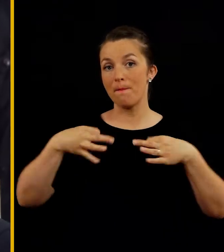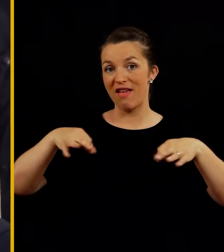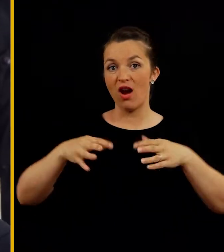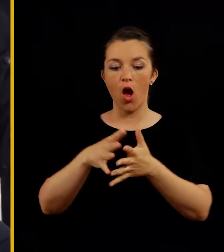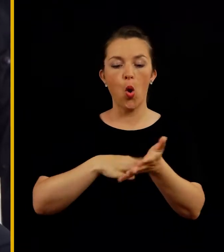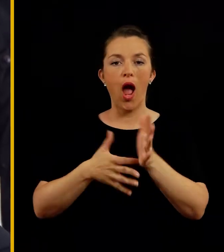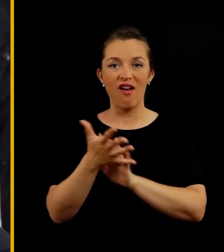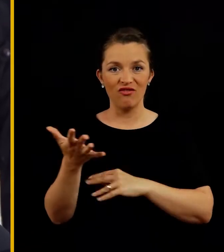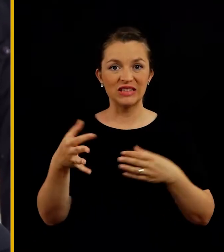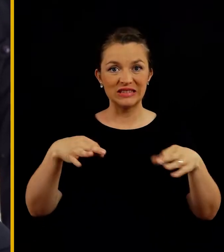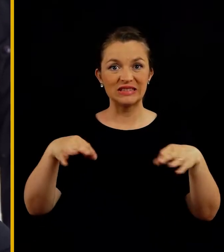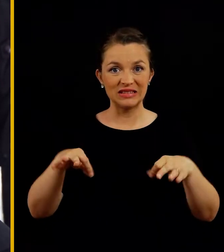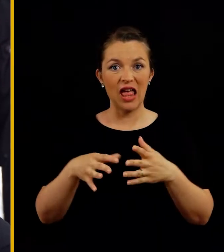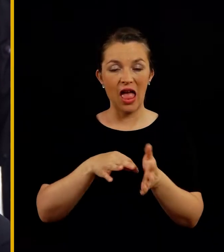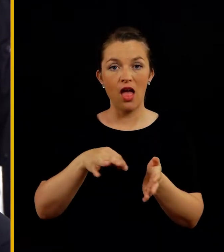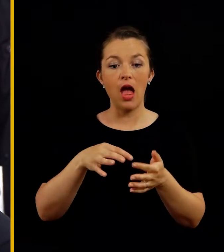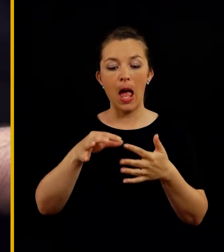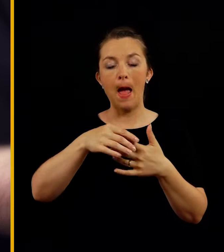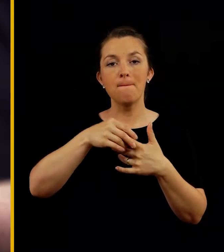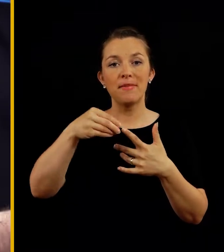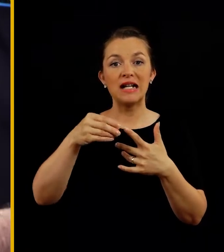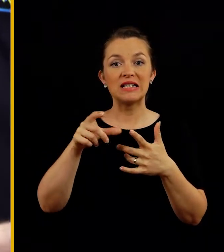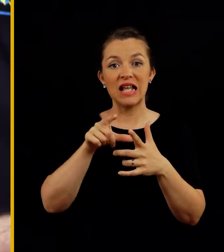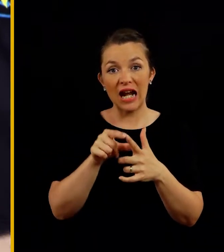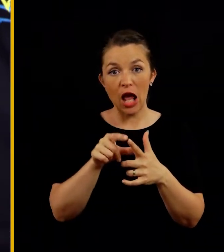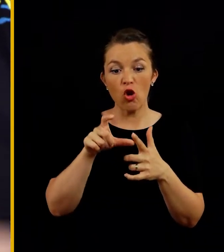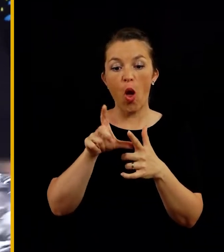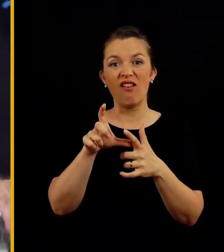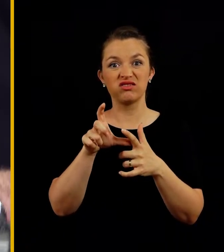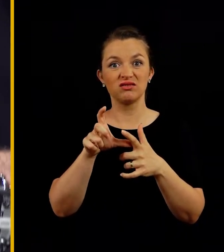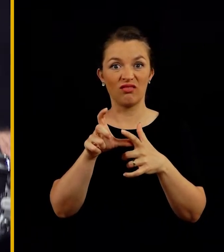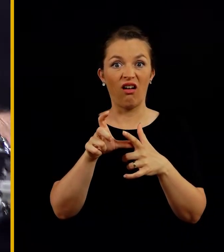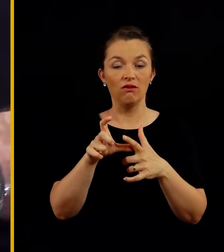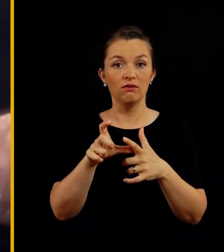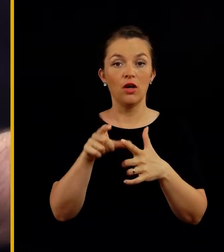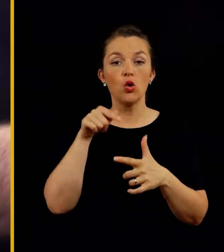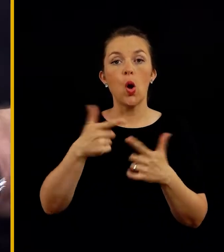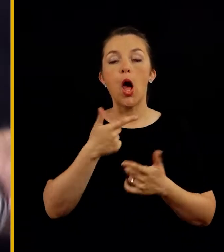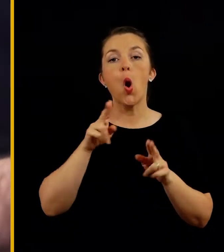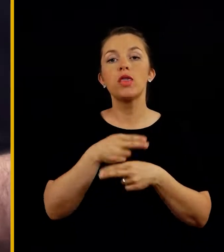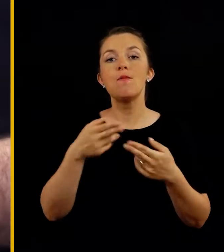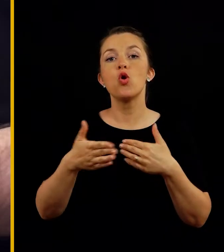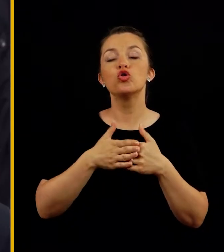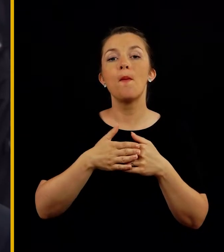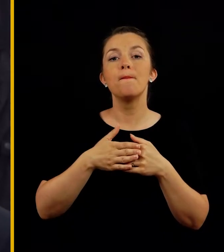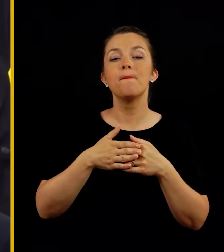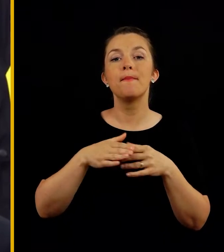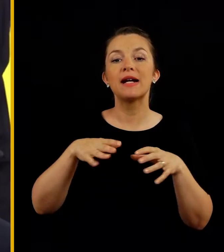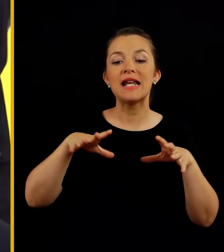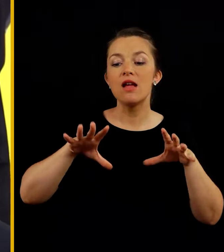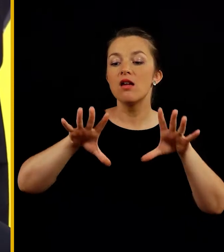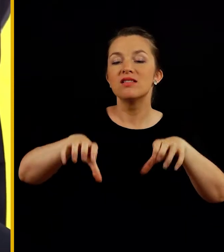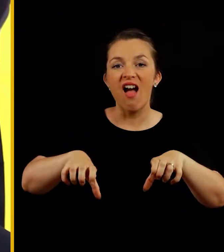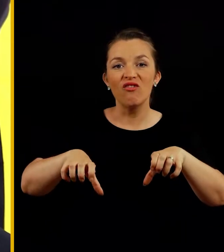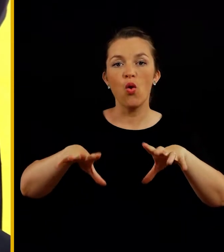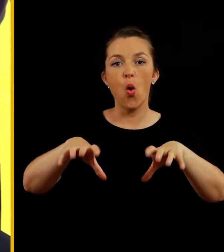V primeru prevelike rokavice, skratka, prsti so bistveno krajši, kot ker je rokavica, nas lahko vnemogoči pri samem